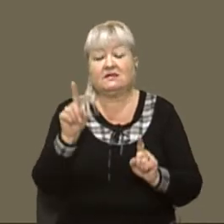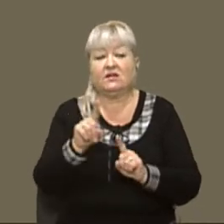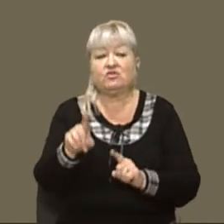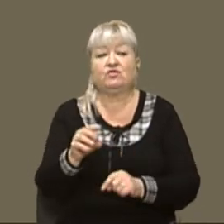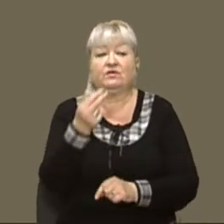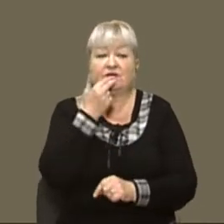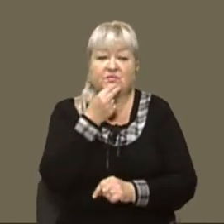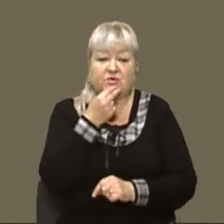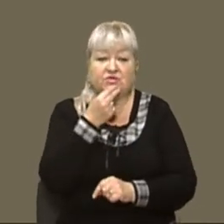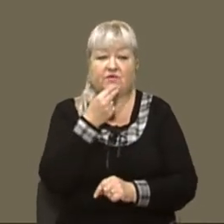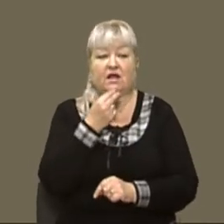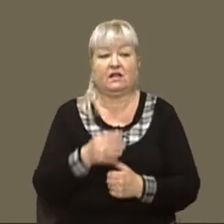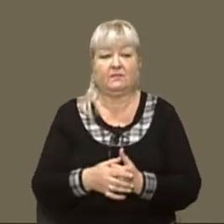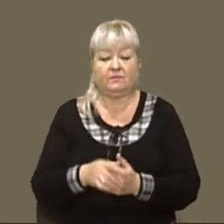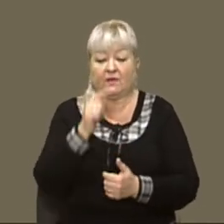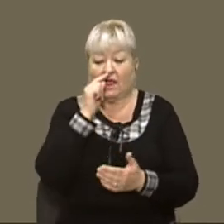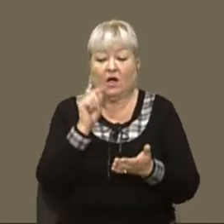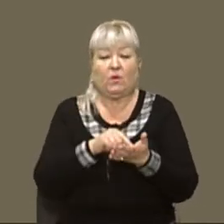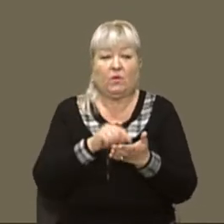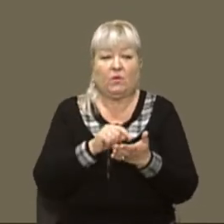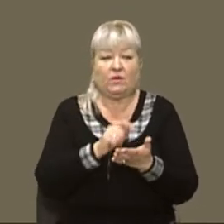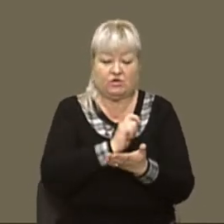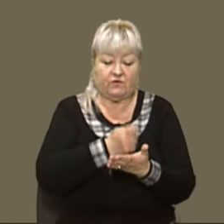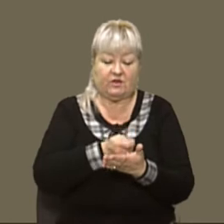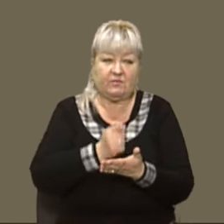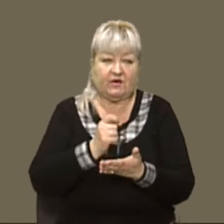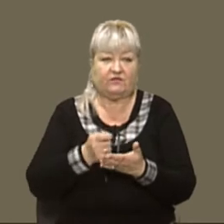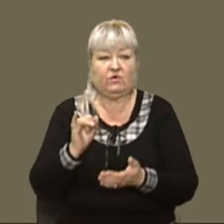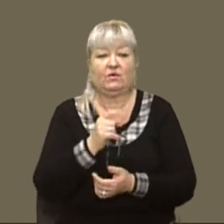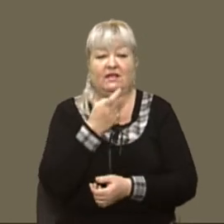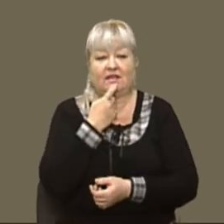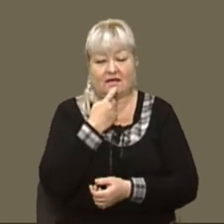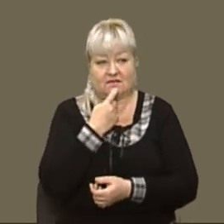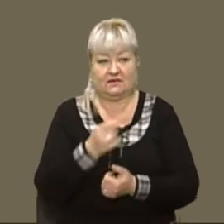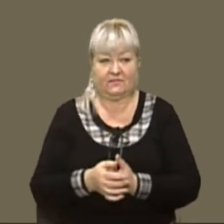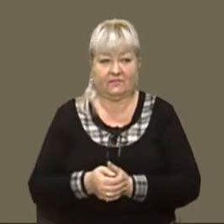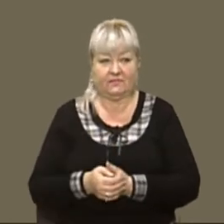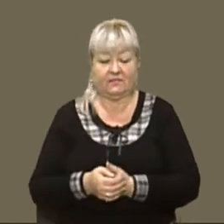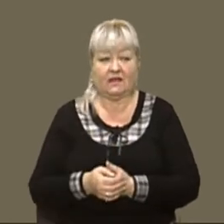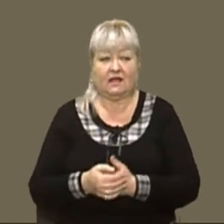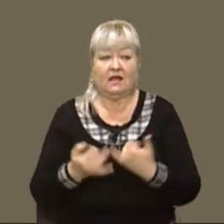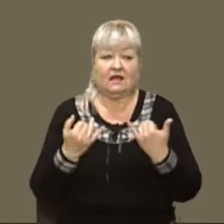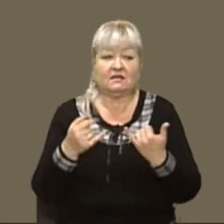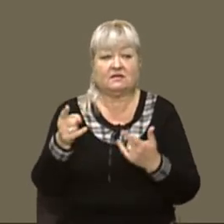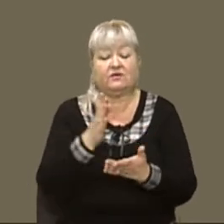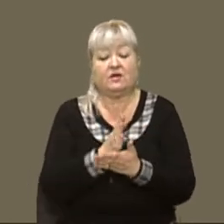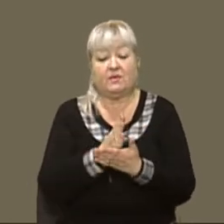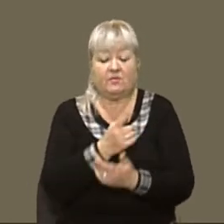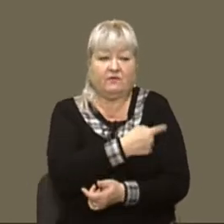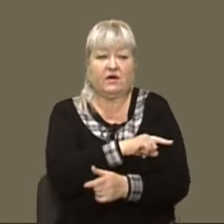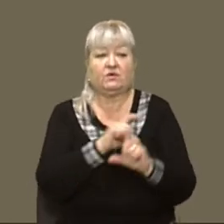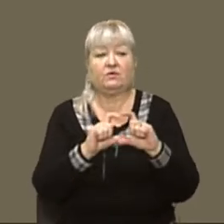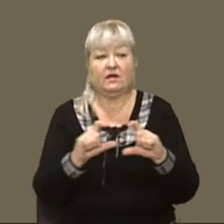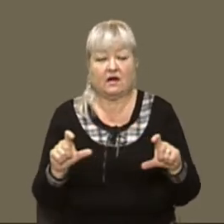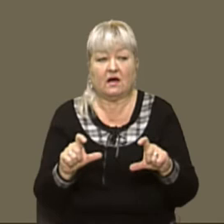споживали курячу відбивну і яйця. Наразі вони знаходяться в